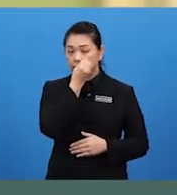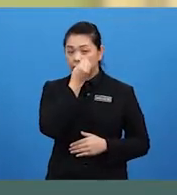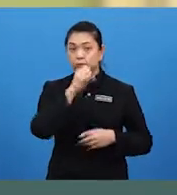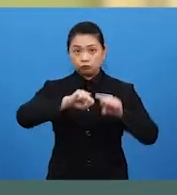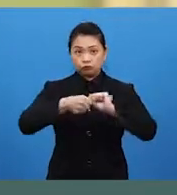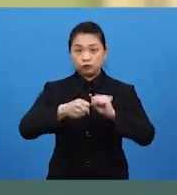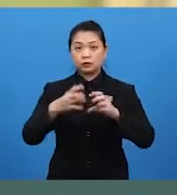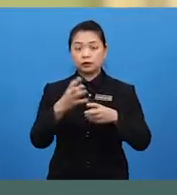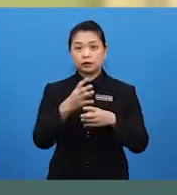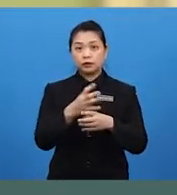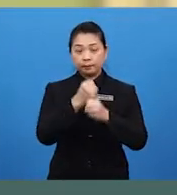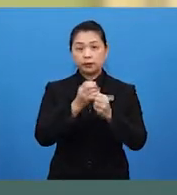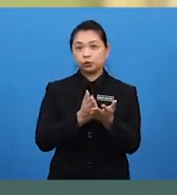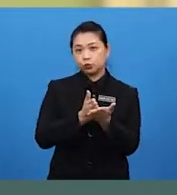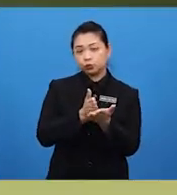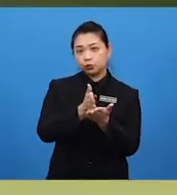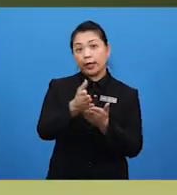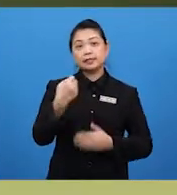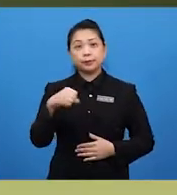kelangsungan spesiesnya.